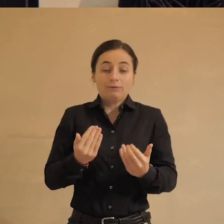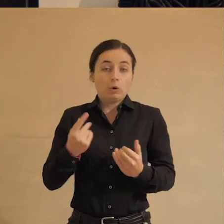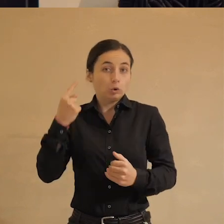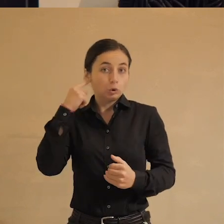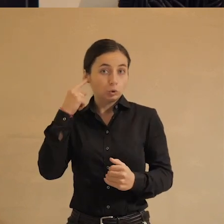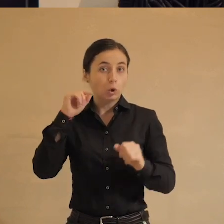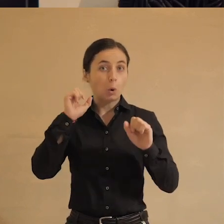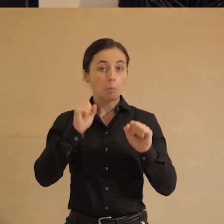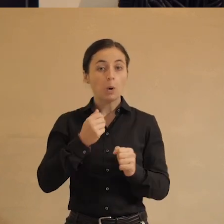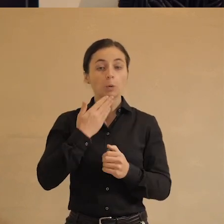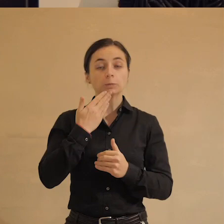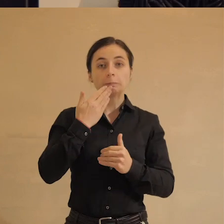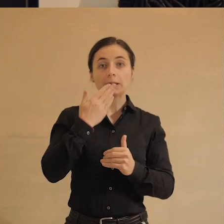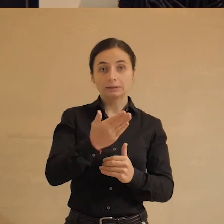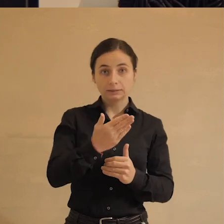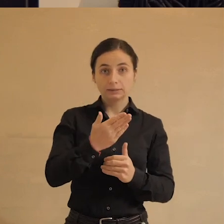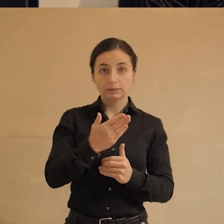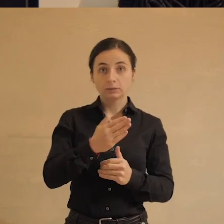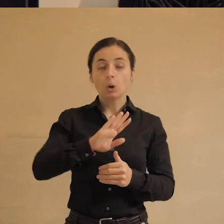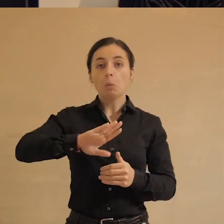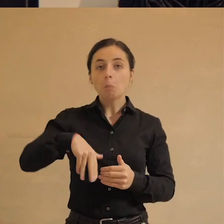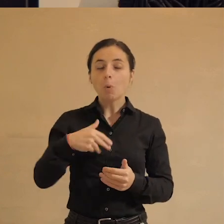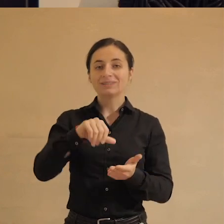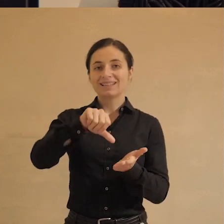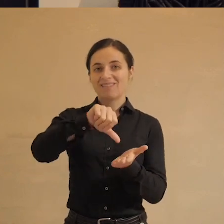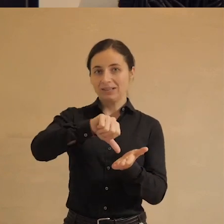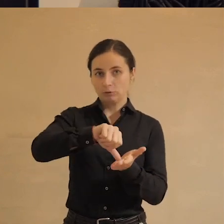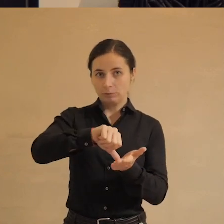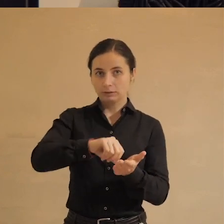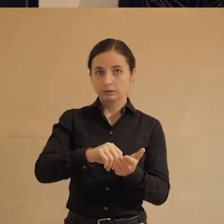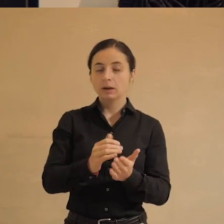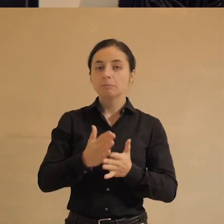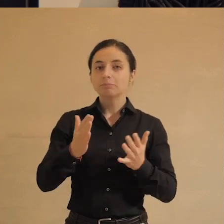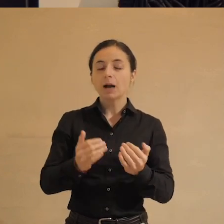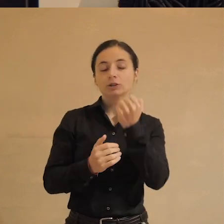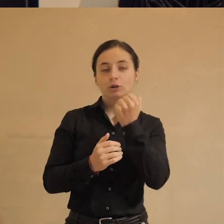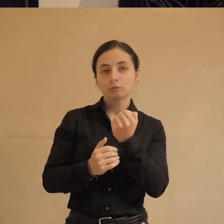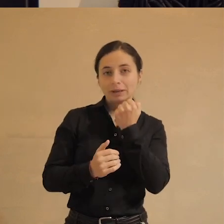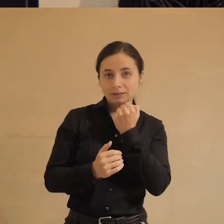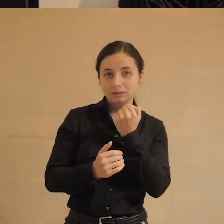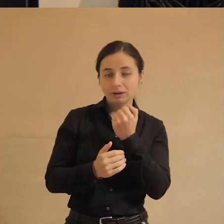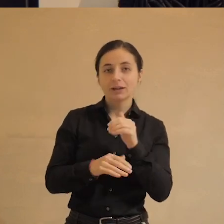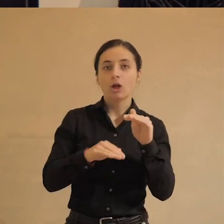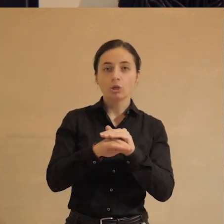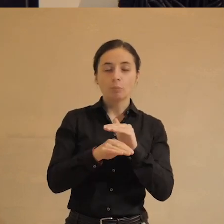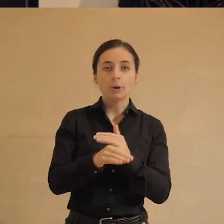смогут задать вопросы спикеру после ее выступления. Большое спасибо, добро пожаловать.